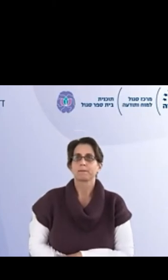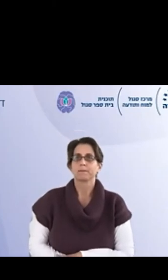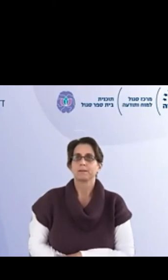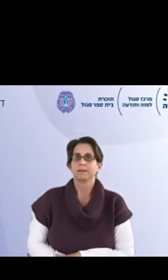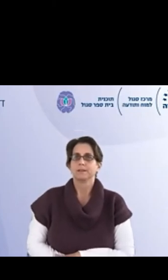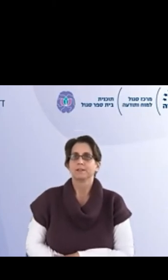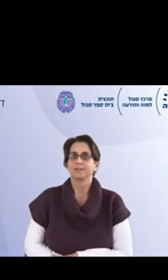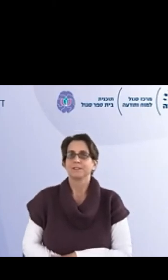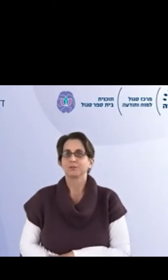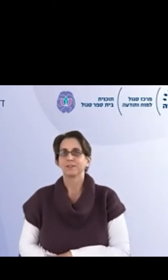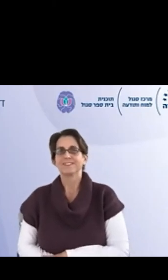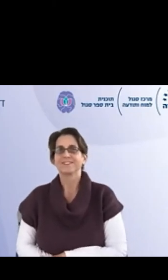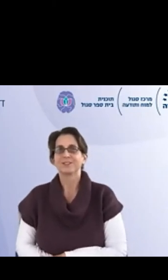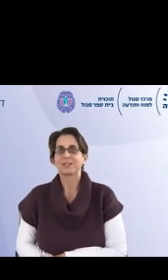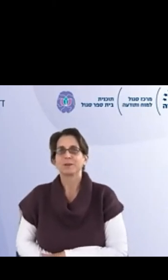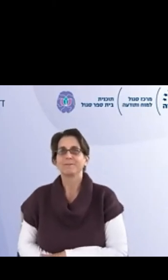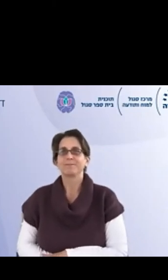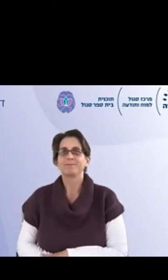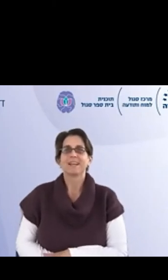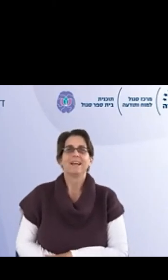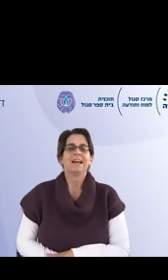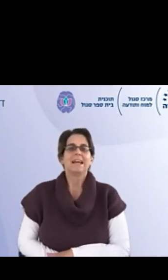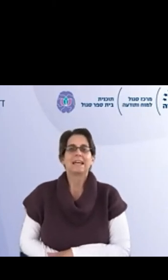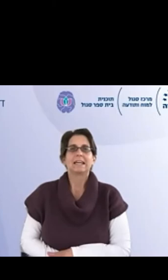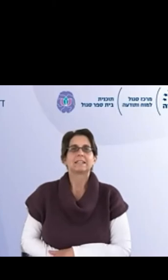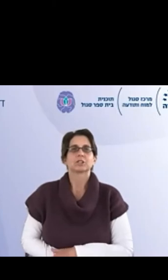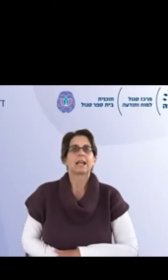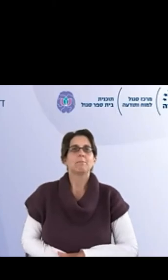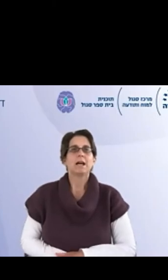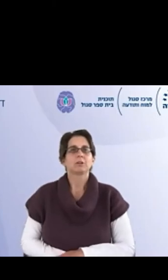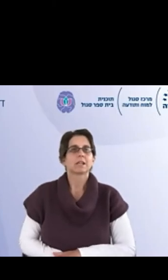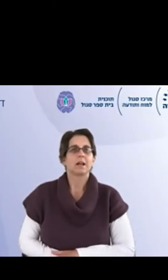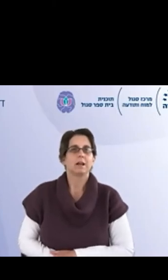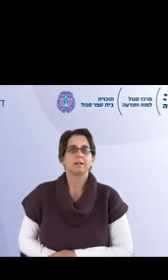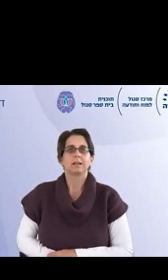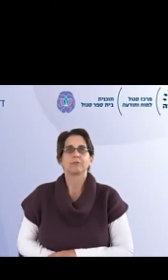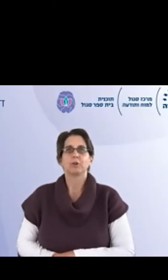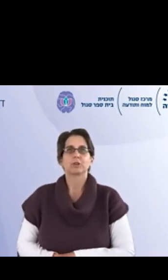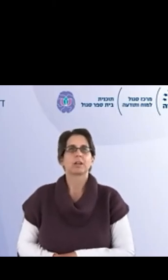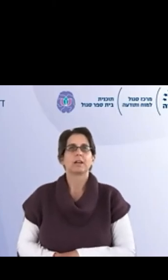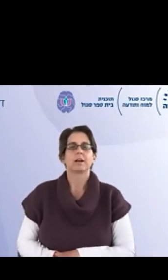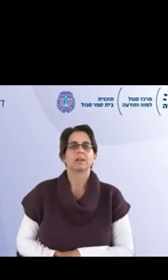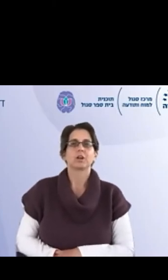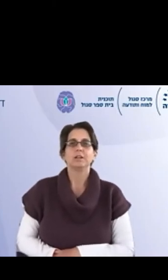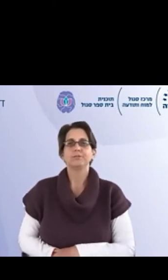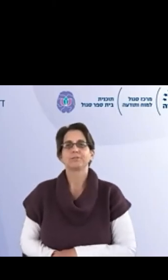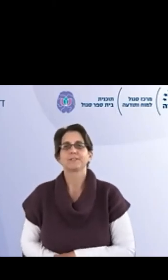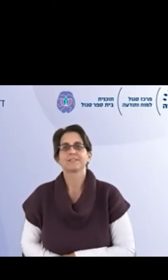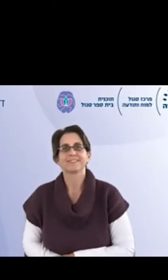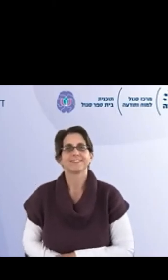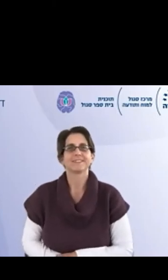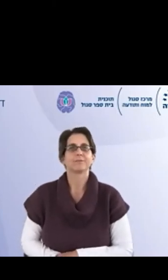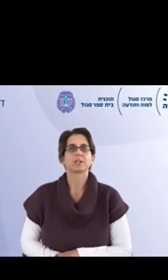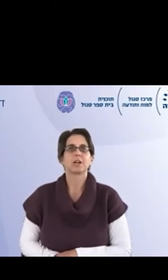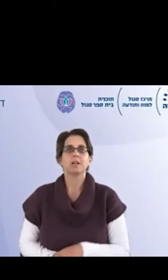כן יופי תודה תומך את השאלה הבא אני רוצה להפנות לאשרף